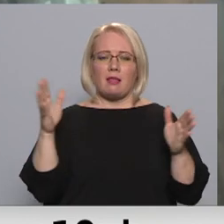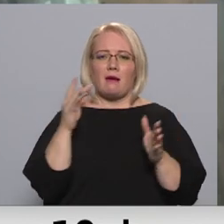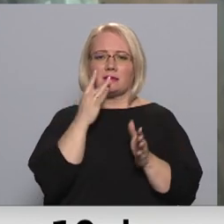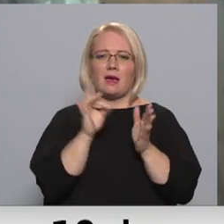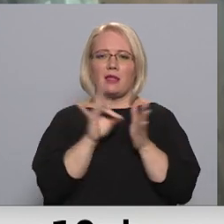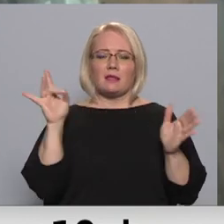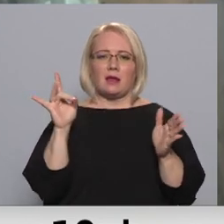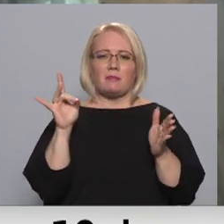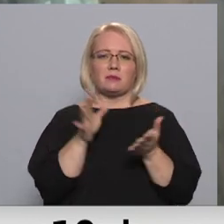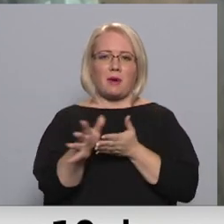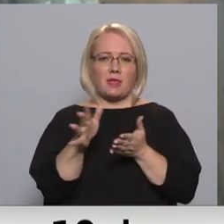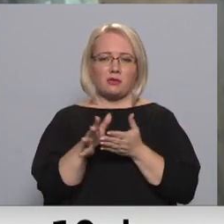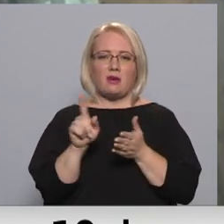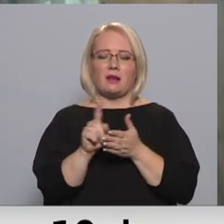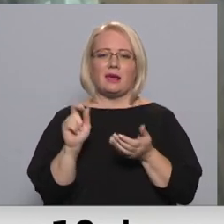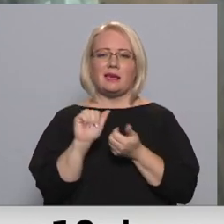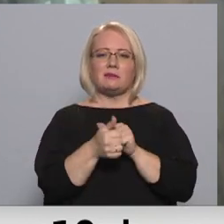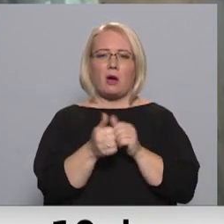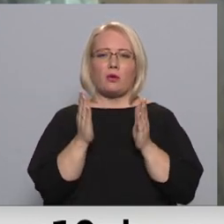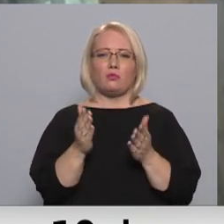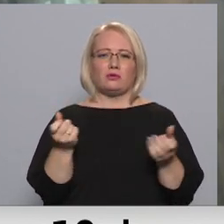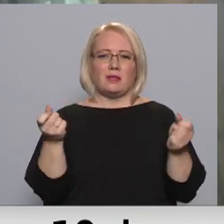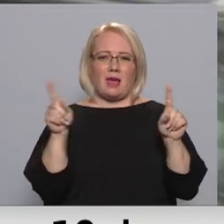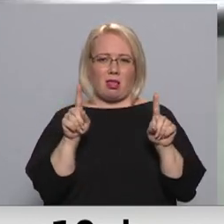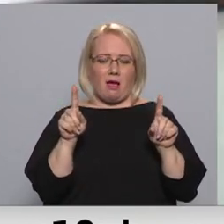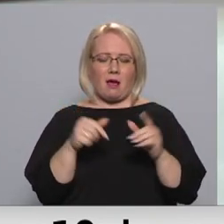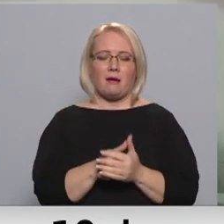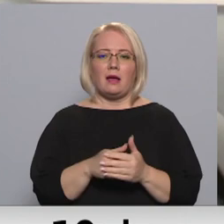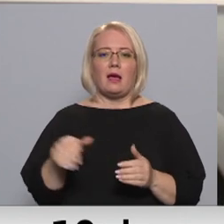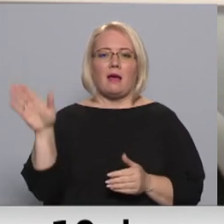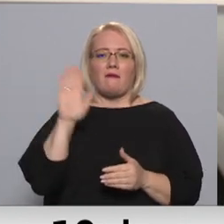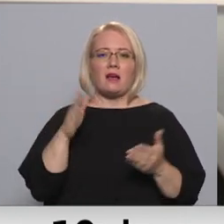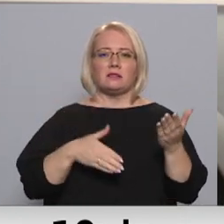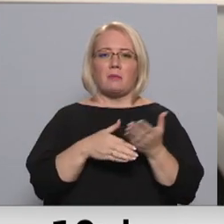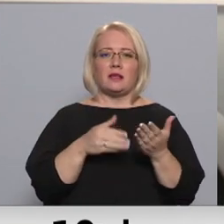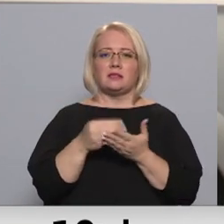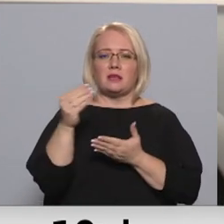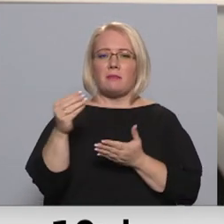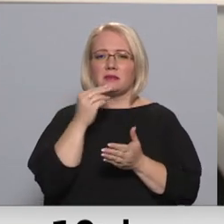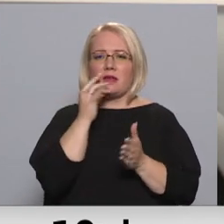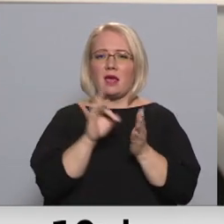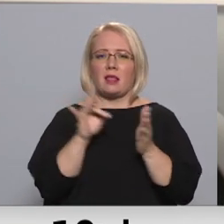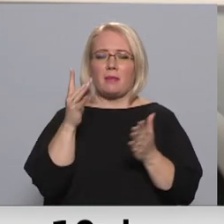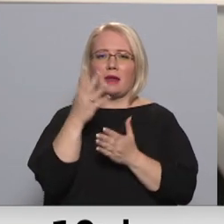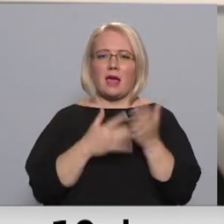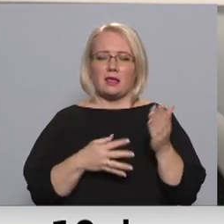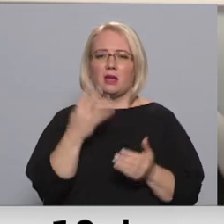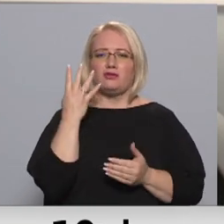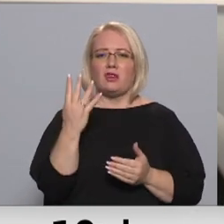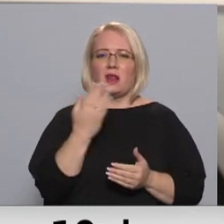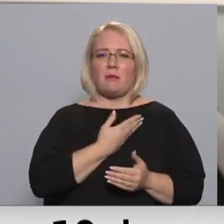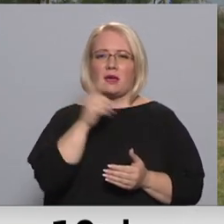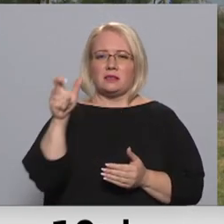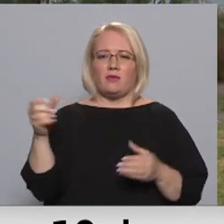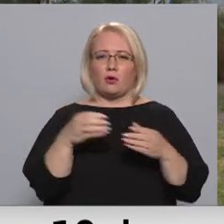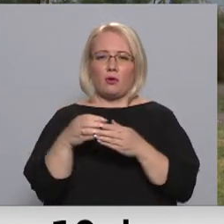patēriņš, jo, protams, arī šī izmaiņa būs lielāka eiro izteiksmē. Valsts palīdz apmaksāt elektrības rēķinus četrām iedzīvotāju grupām –